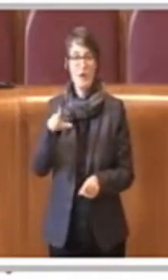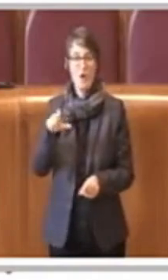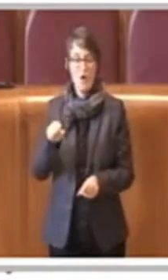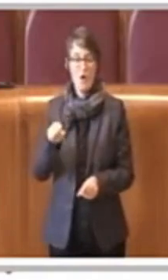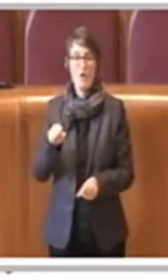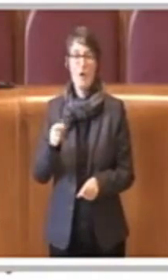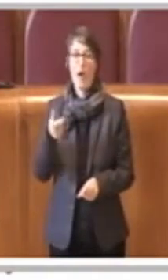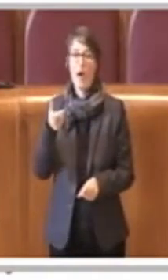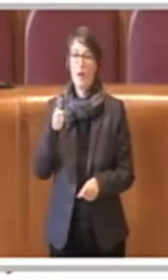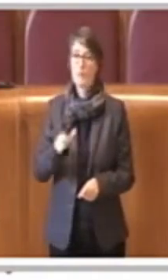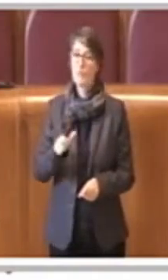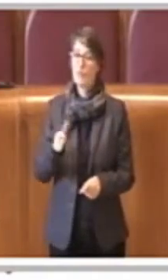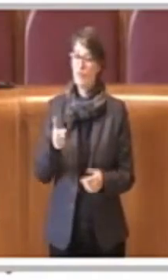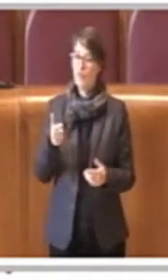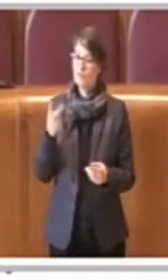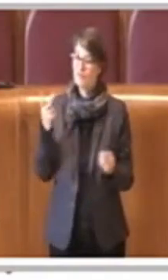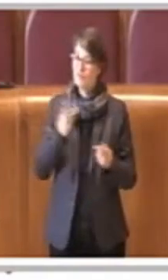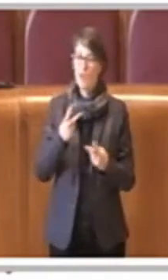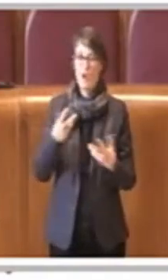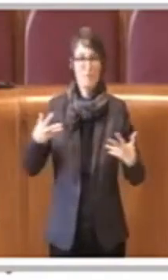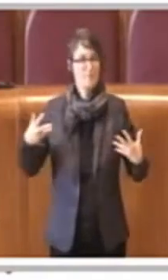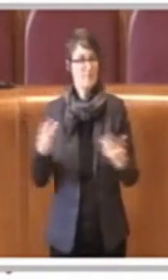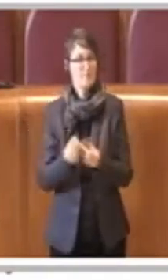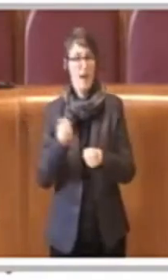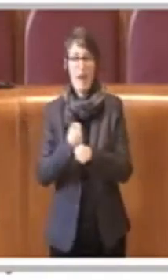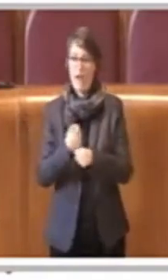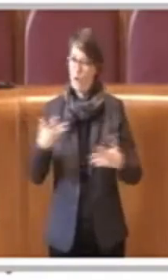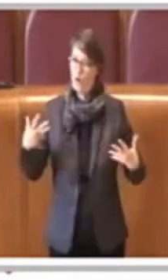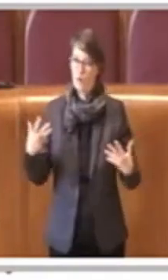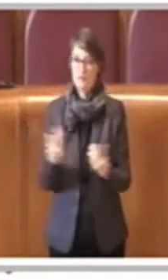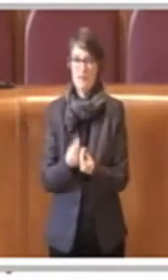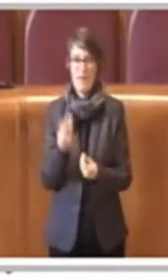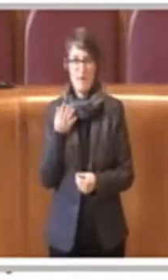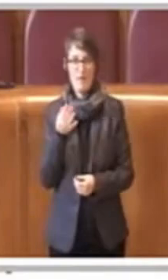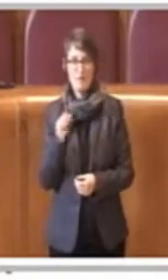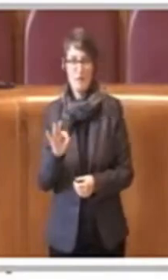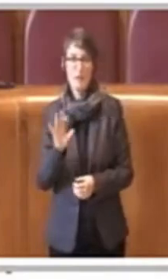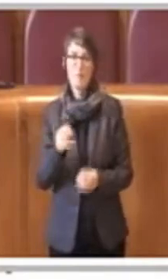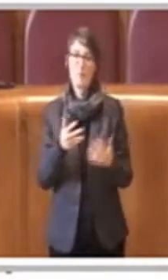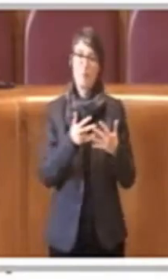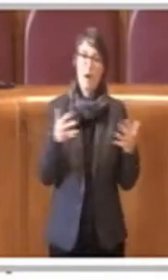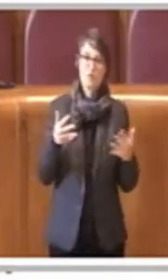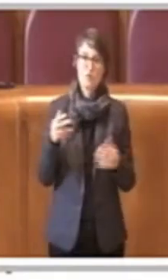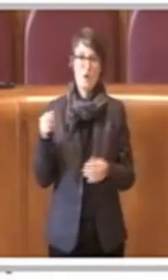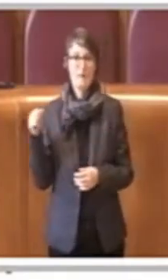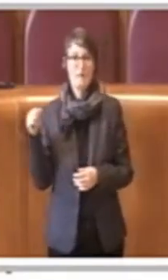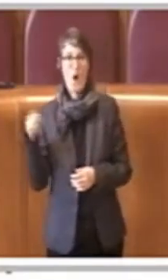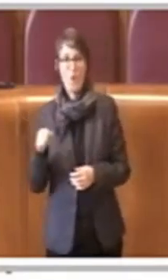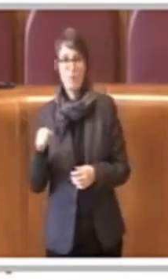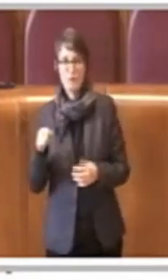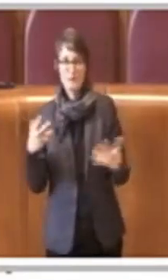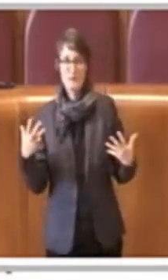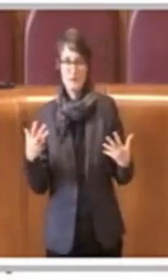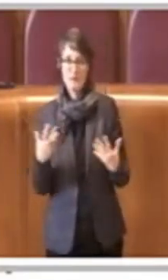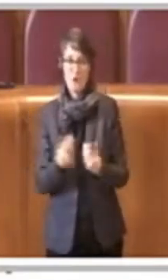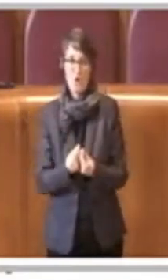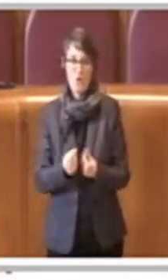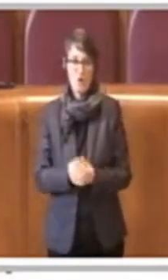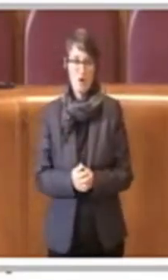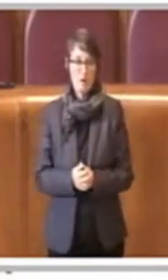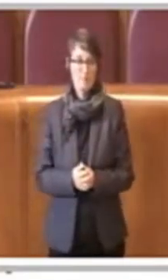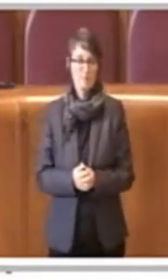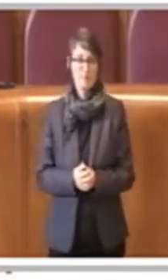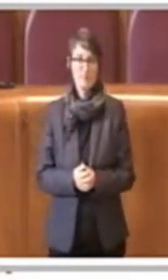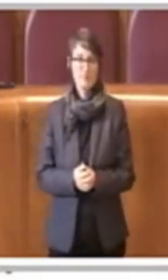creata una sinergia importante tra maggioranza e opposizione, una sinergia che ovviamente si è